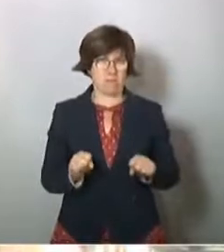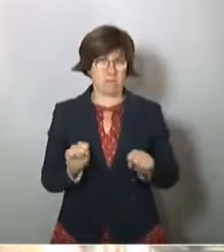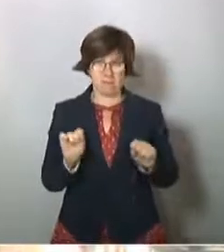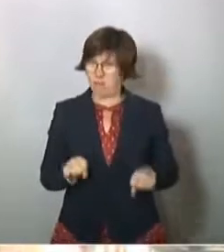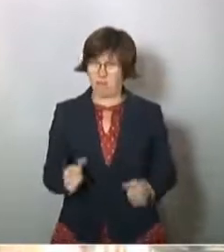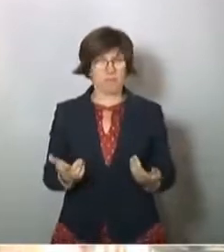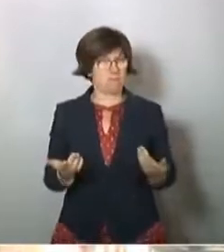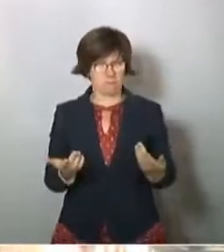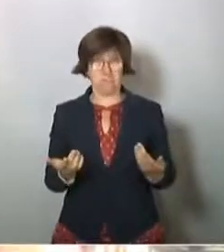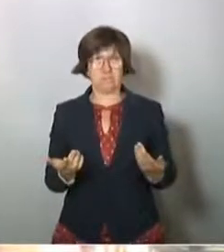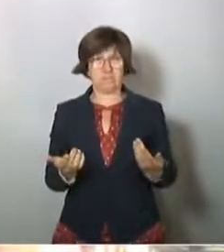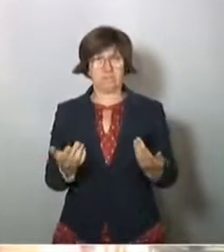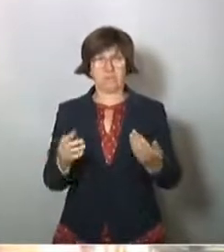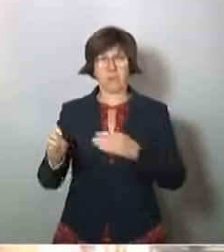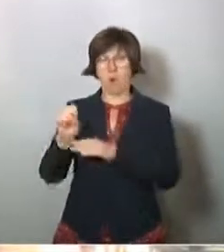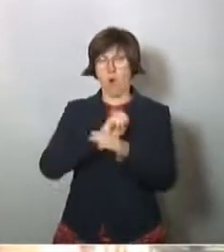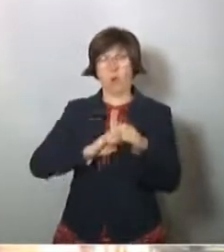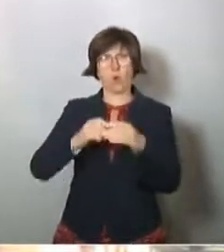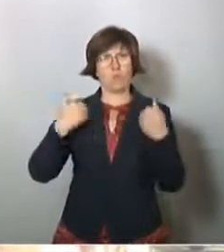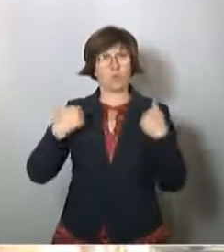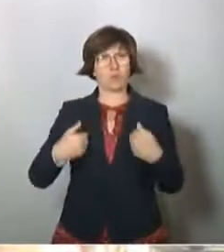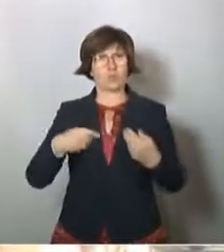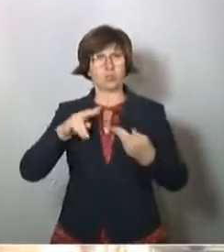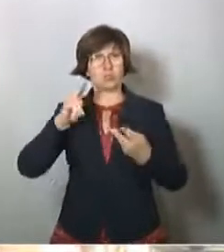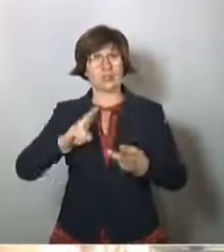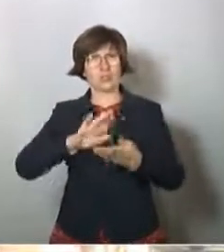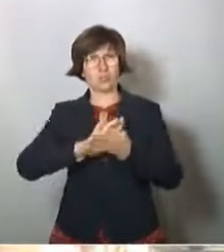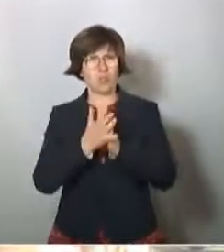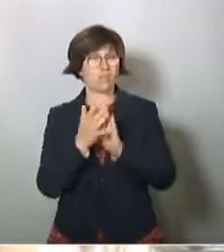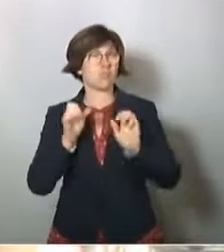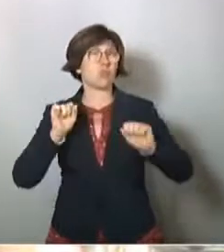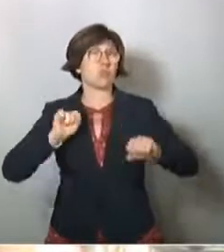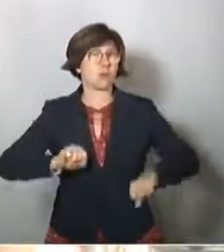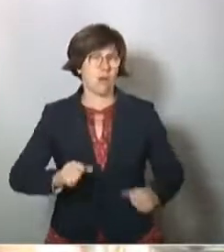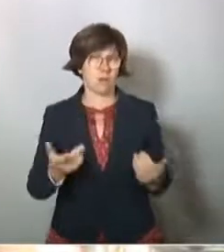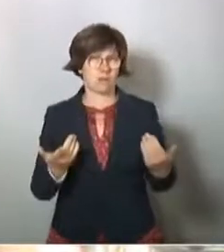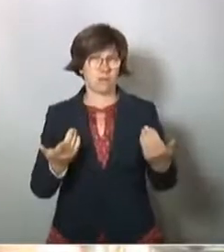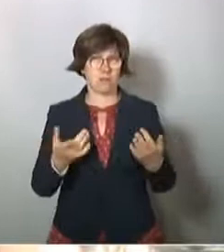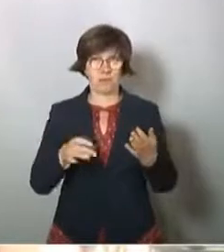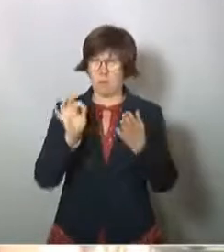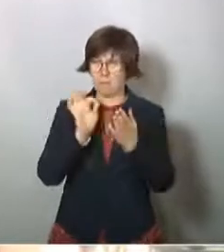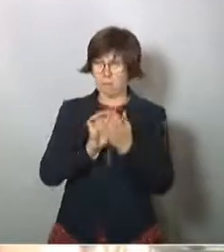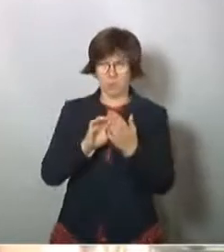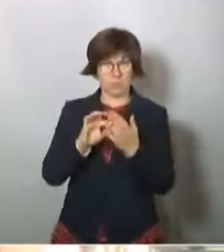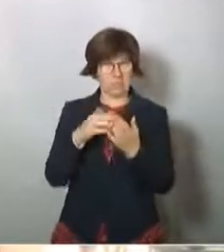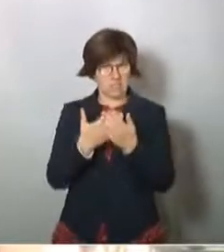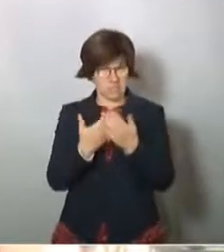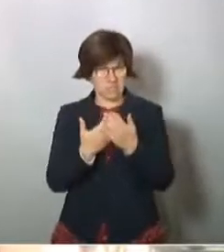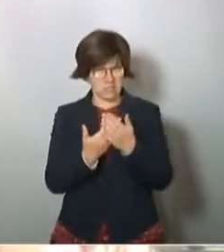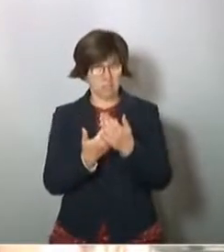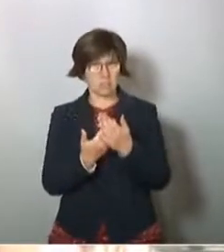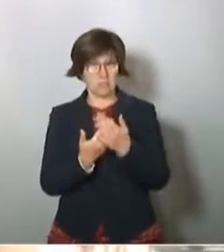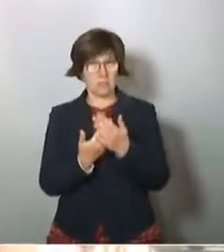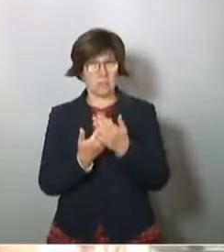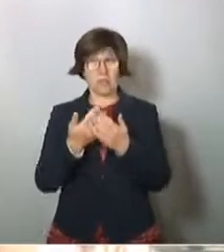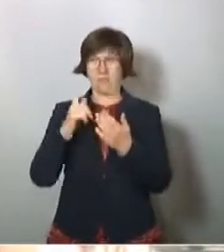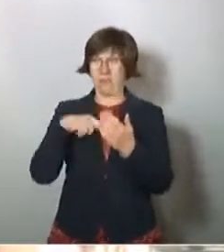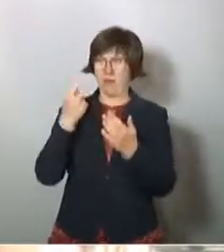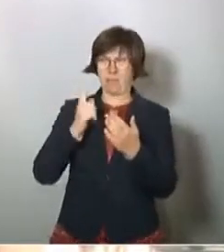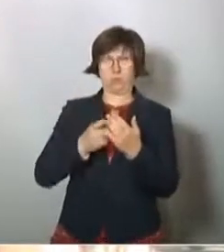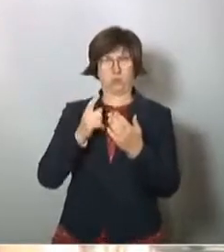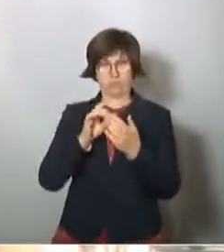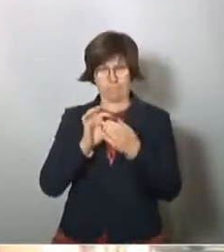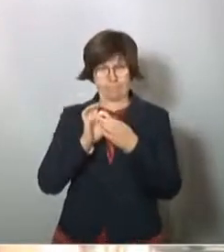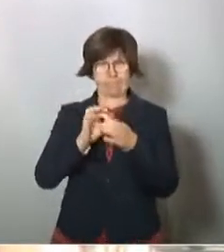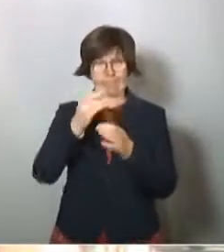ist auch in der Europäischen Menschenrechtskonvention geregelt. Und das ist natürlich ein Punkt, auf den wir hier auch